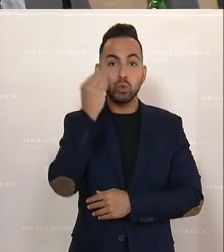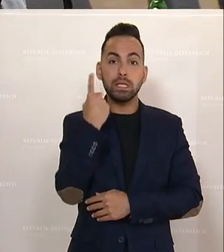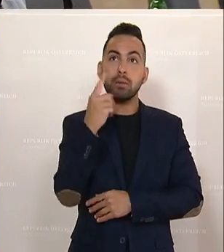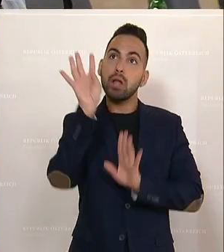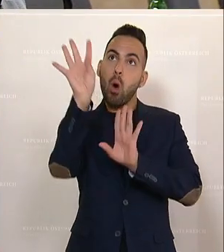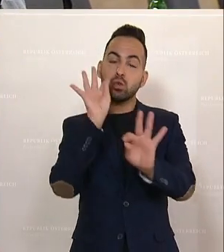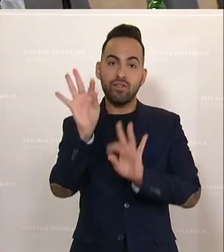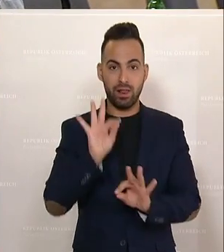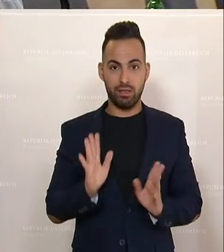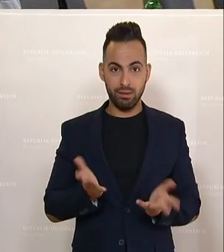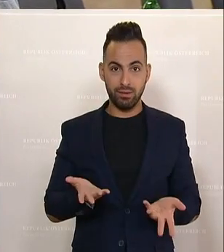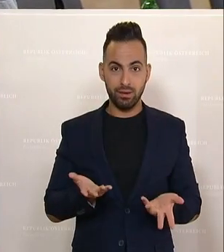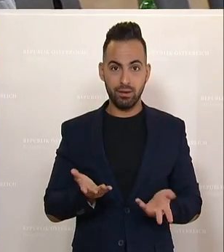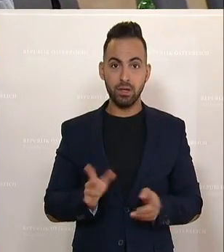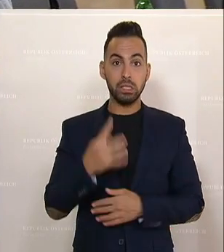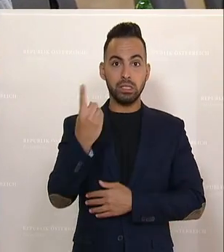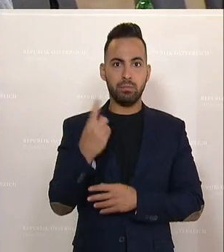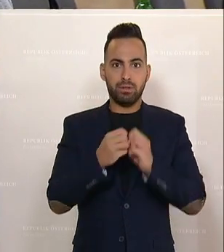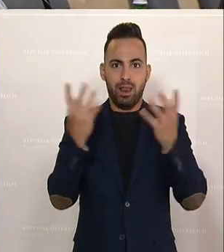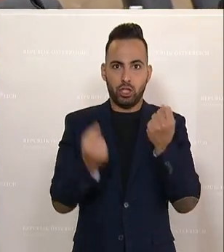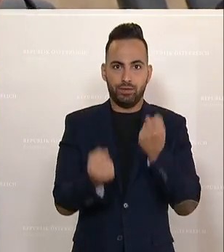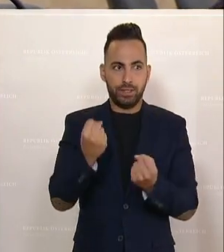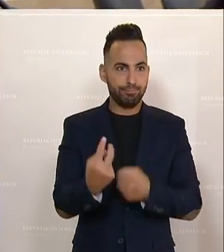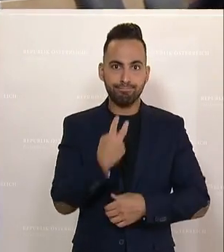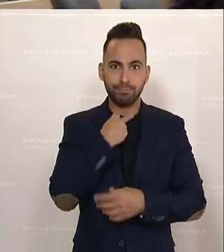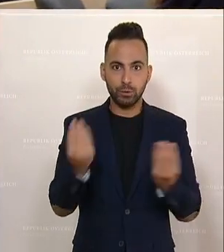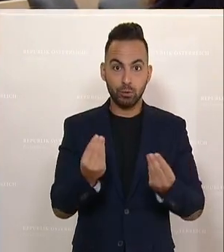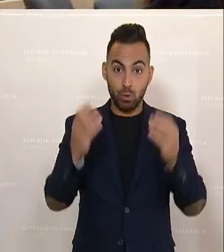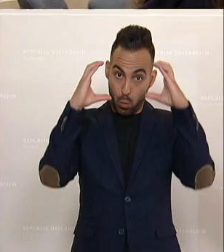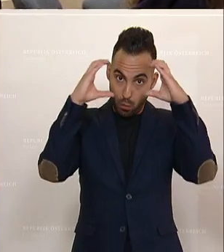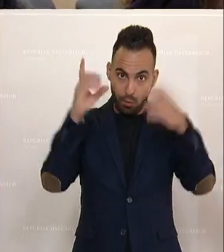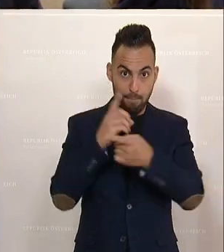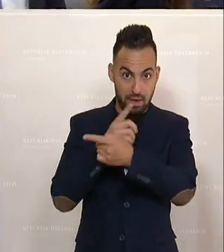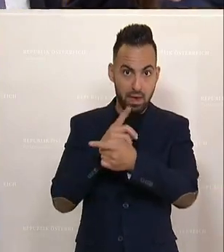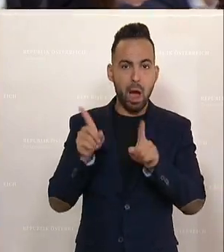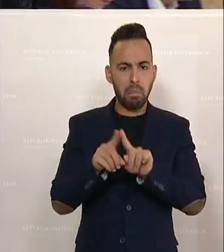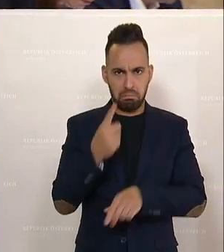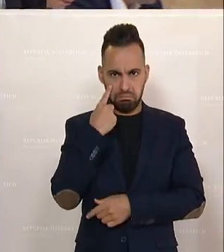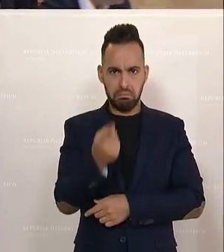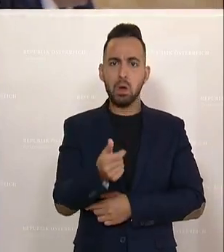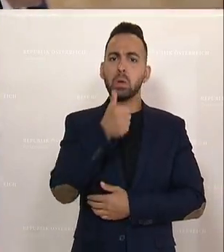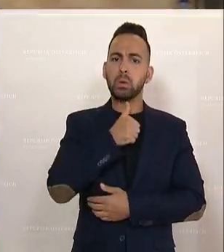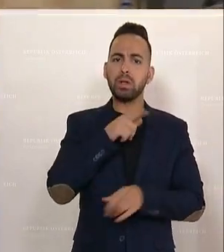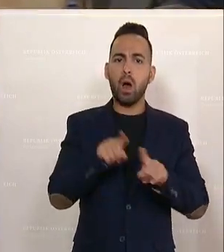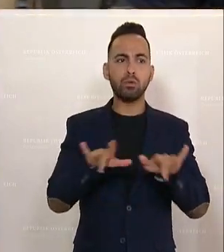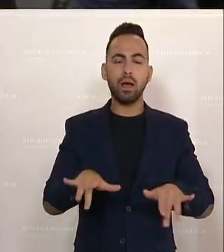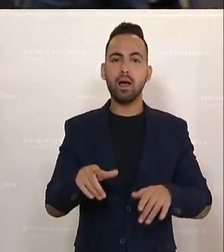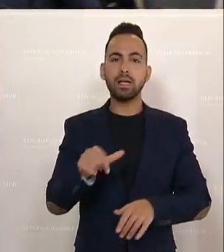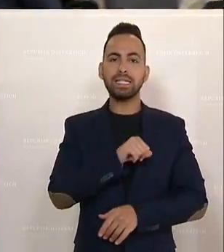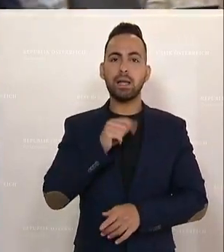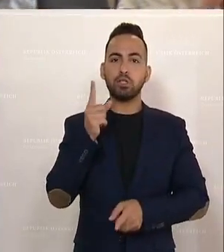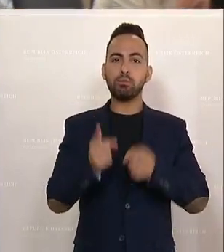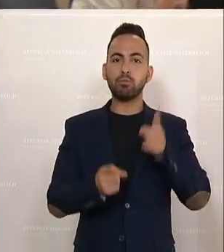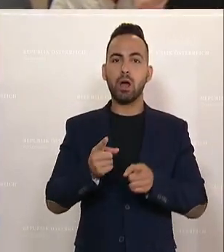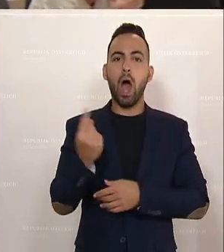Schulen. Und Sie haben natürlich große Schwierigkeiten, weil Sie, die ÖVP insbesondere, aber offensichtlich auch die Grünen, die Schulen in die Autonomie oder